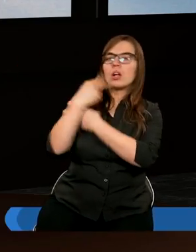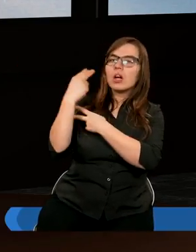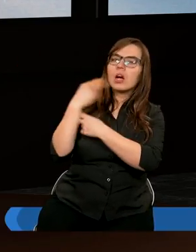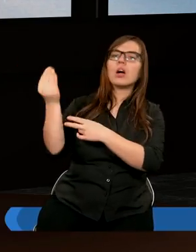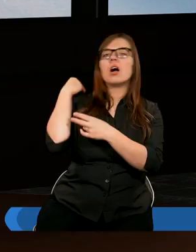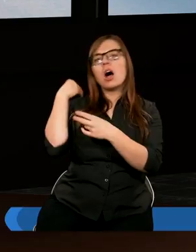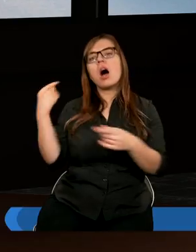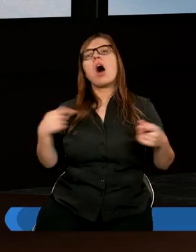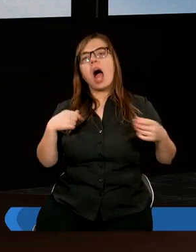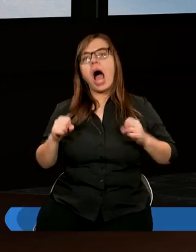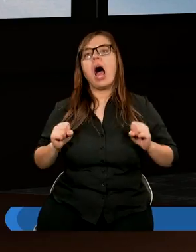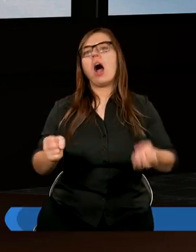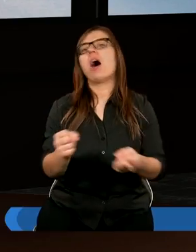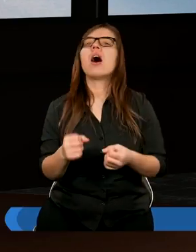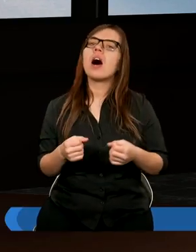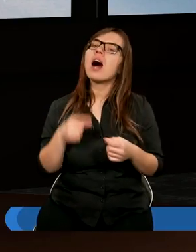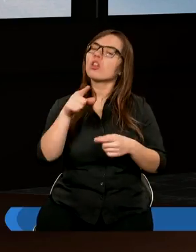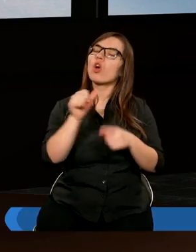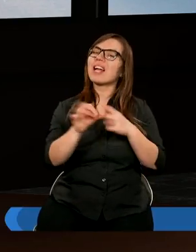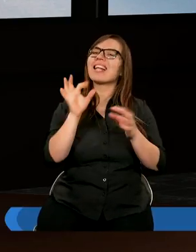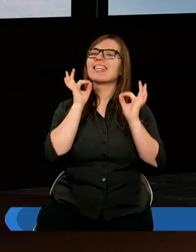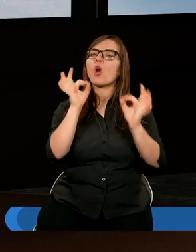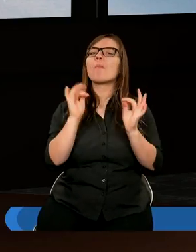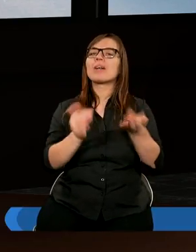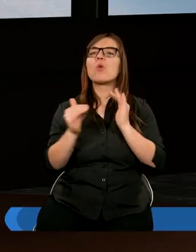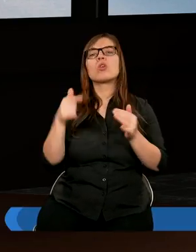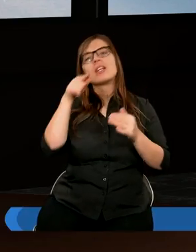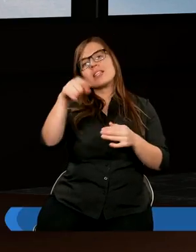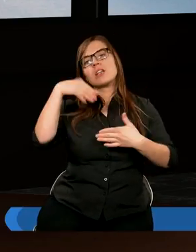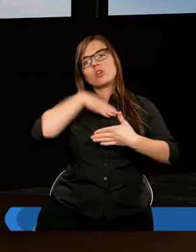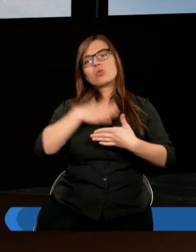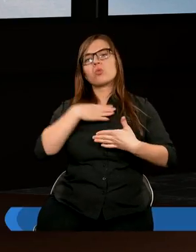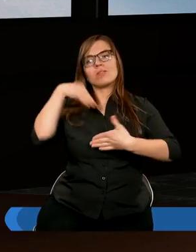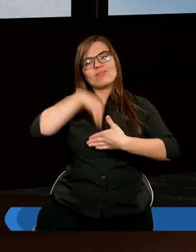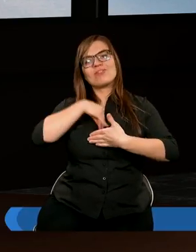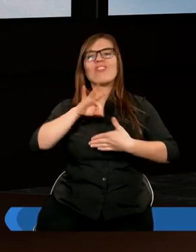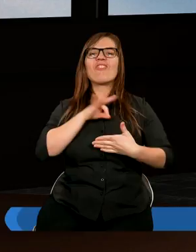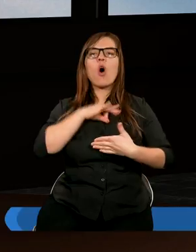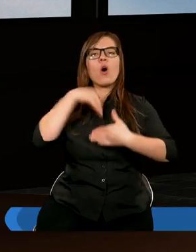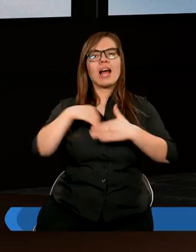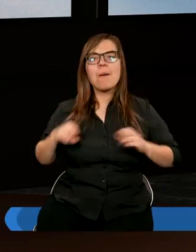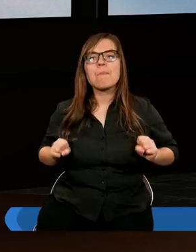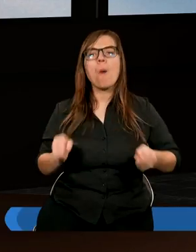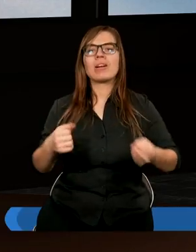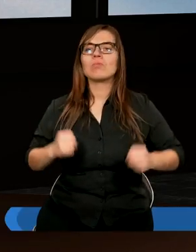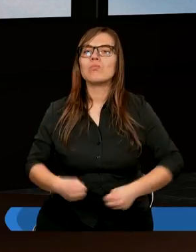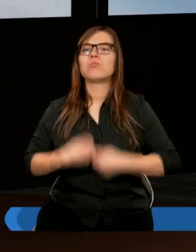mobilizować. Ale żeby ta mobilizacja od wnętrza człowieka